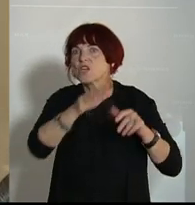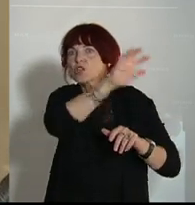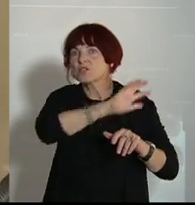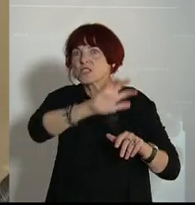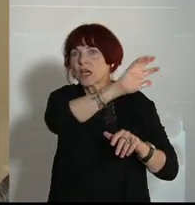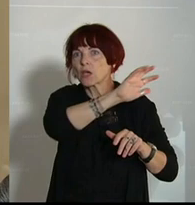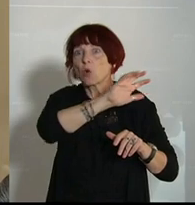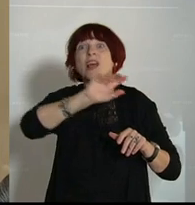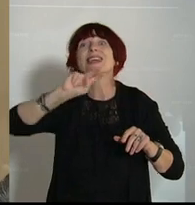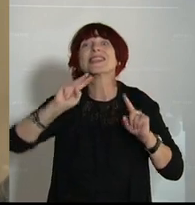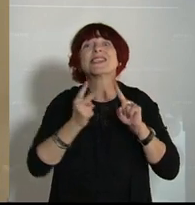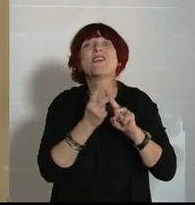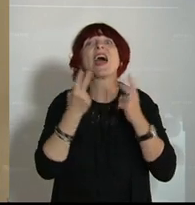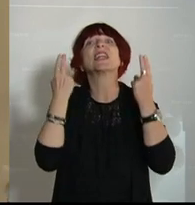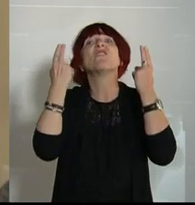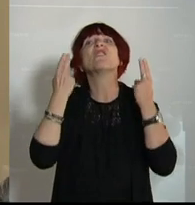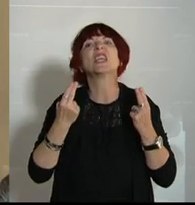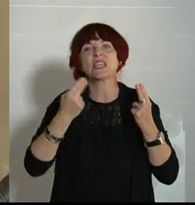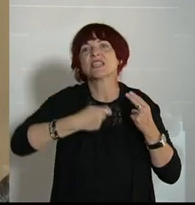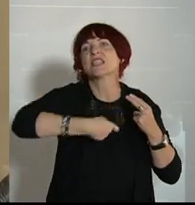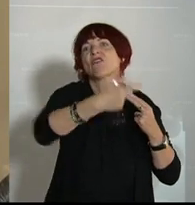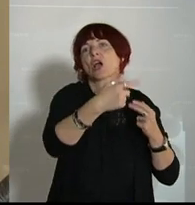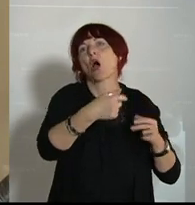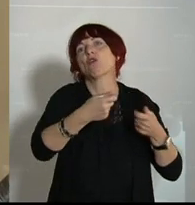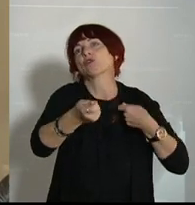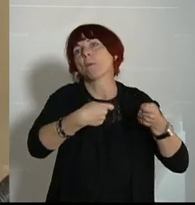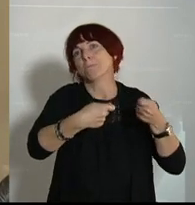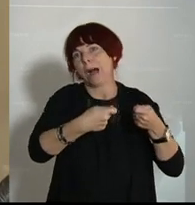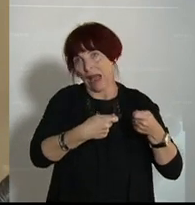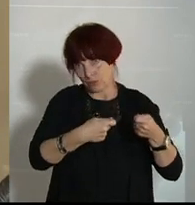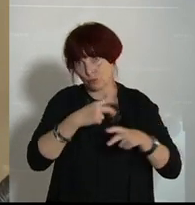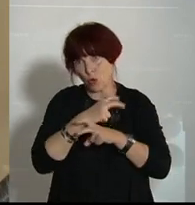zweitwichtigste Absatzmarkt Österreichs ist. Also das ist doch wirklich eine sehr verkürzte Sicht der Dinge.